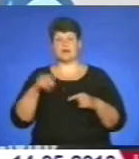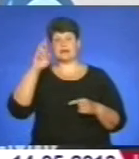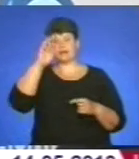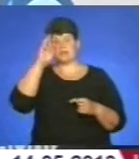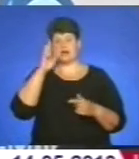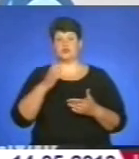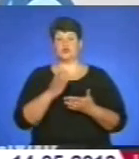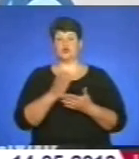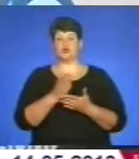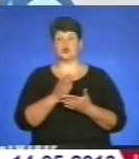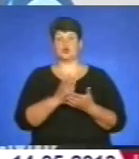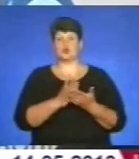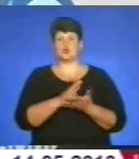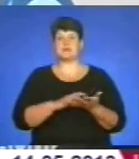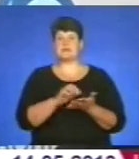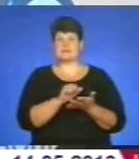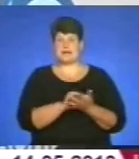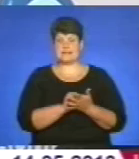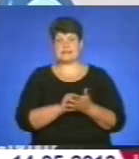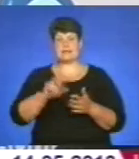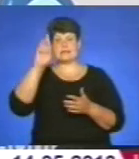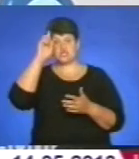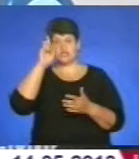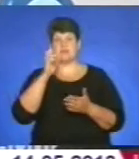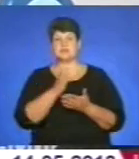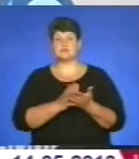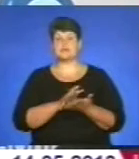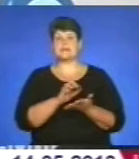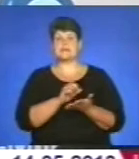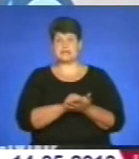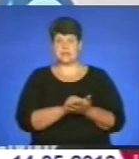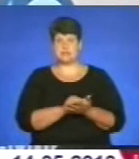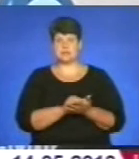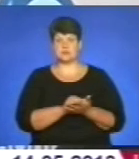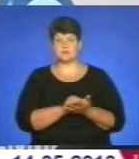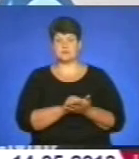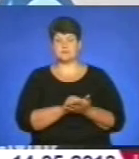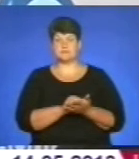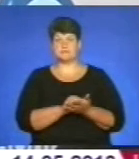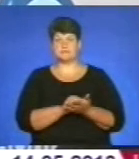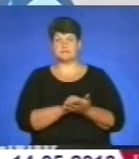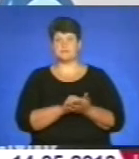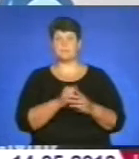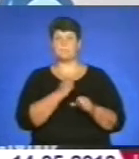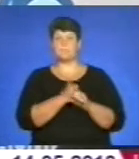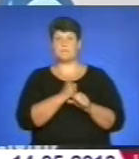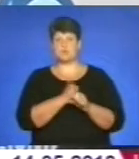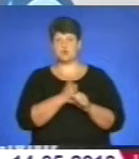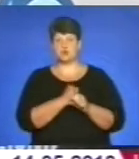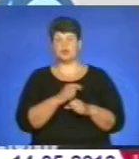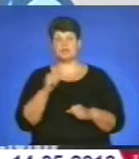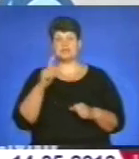служби зайнятості і Державна служба зайнятості, працюючи з